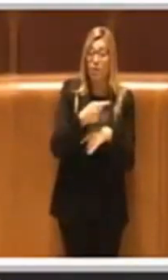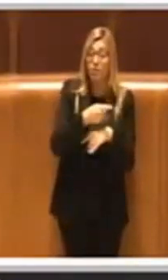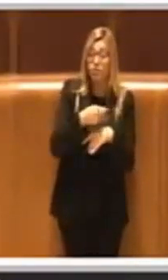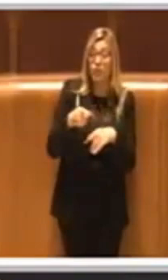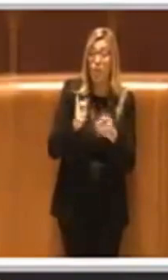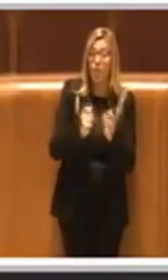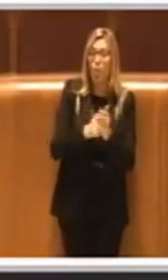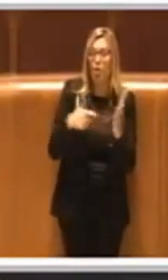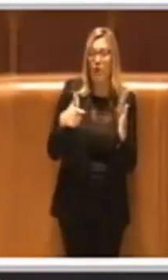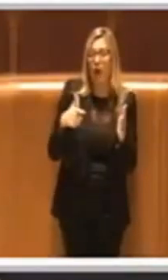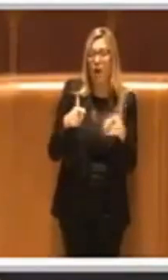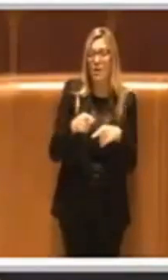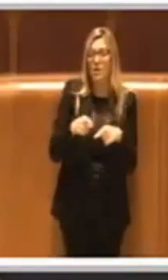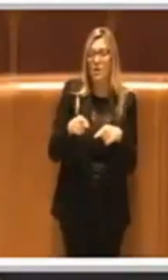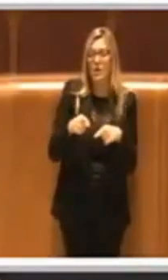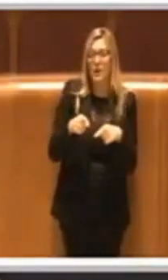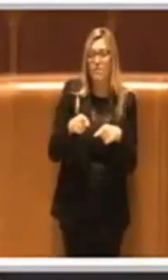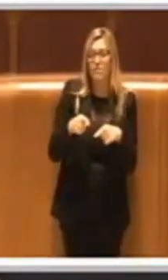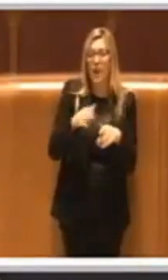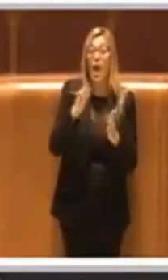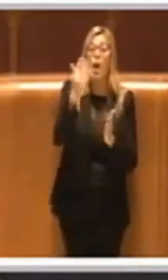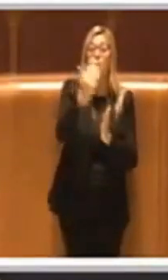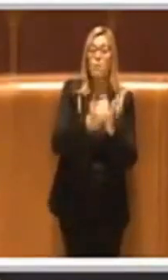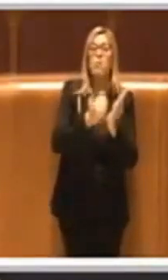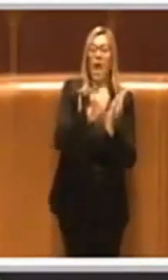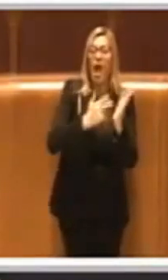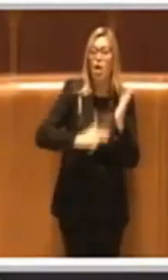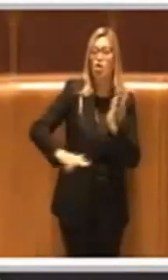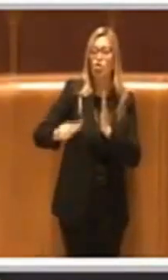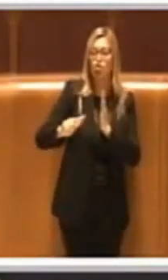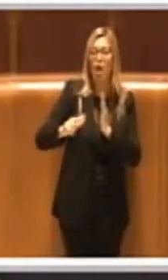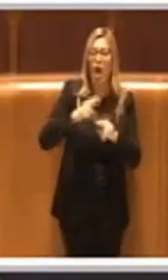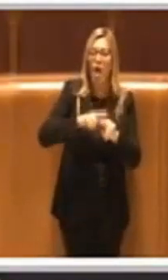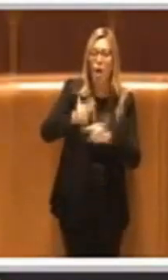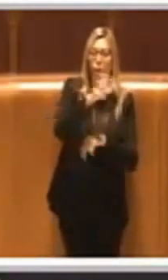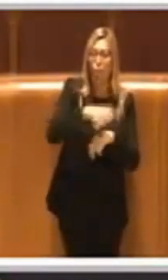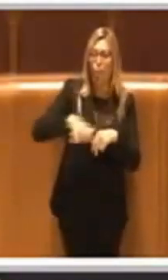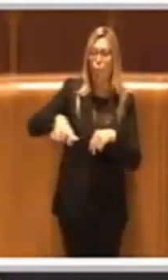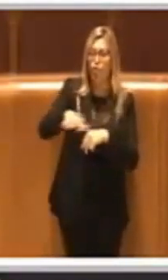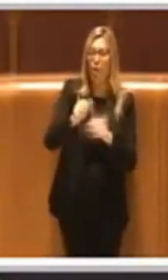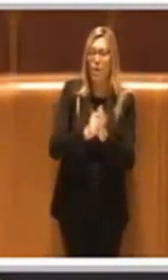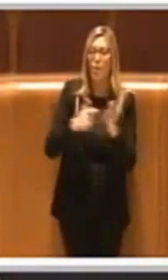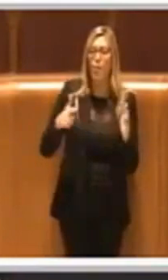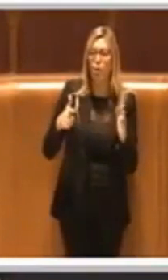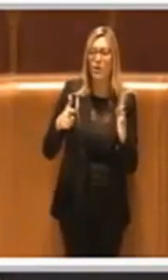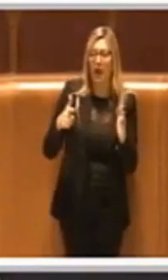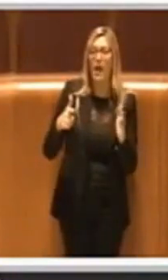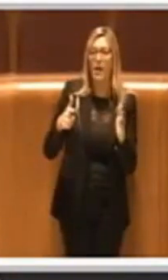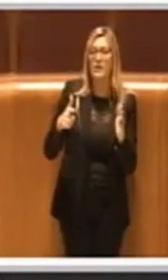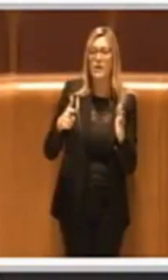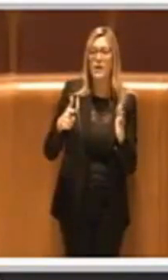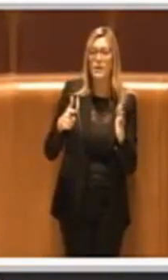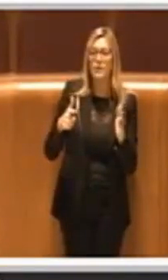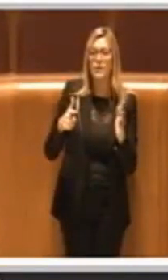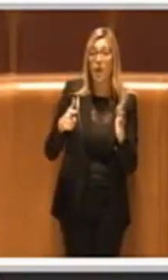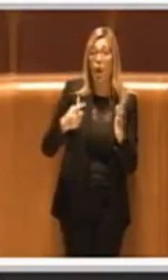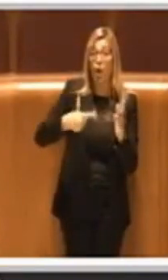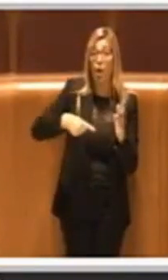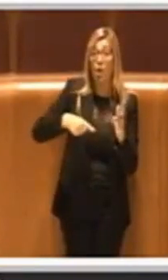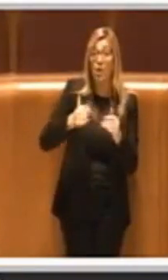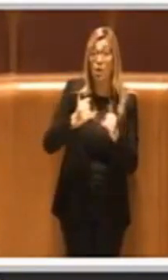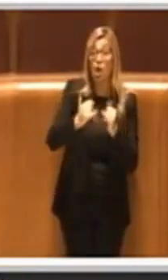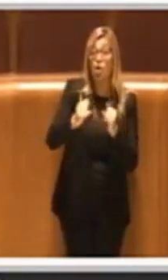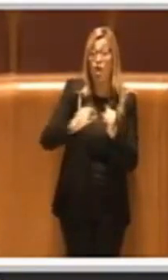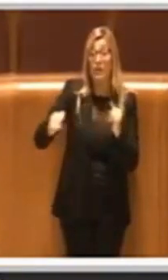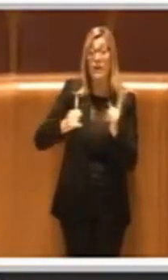giusta importanza ai piani sociali municipali in virtù anche del decentramento amministrativo e perché ricordiamolo,